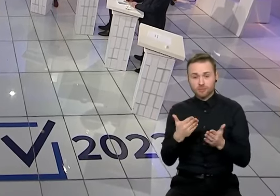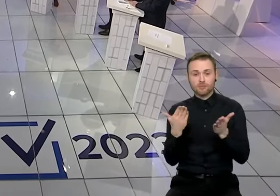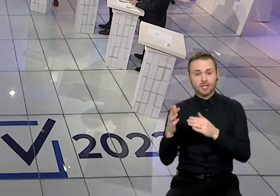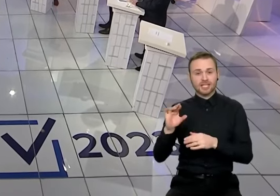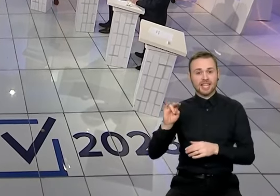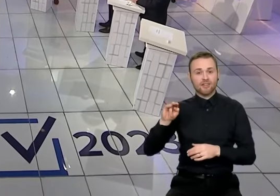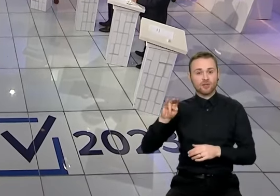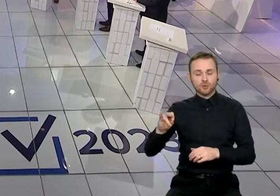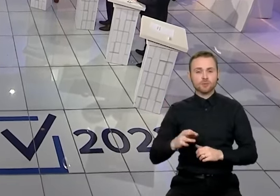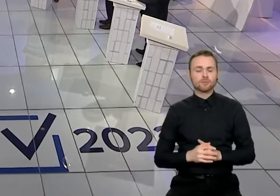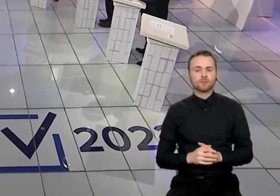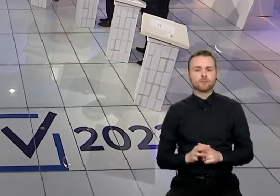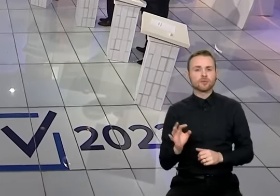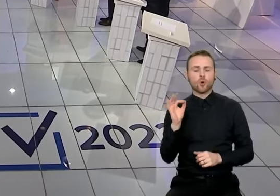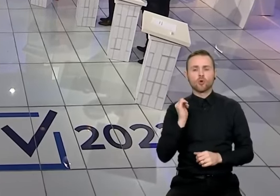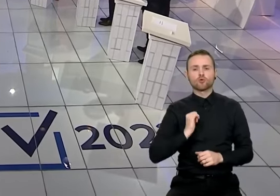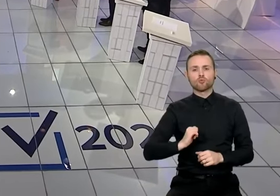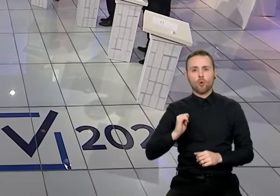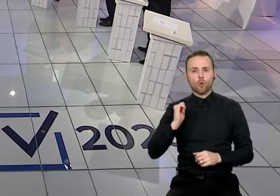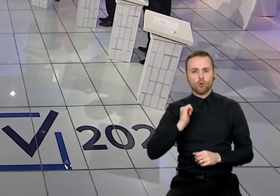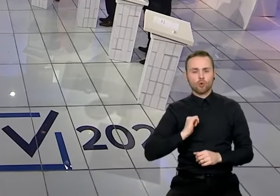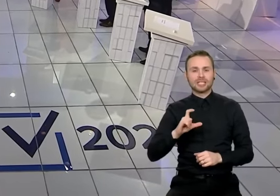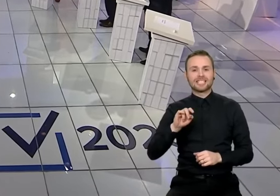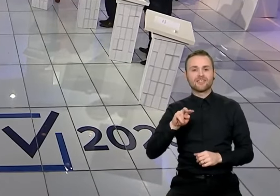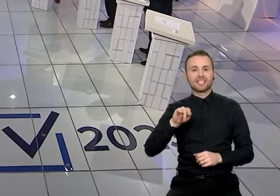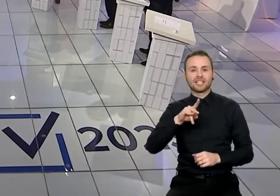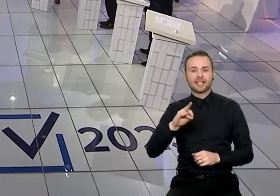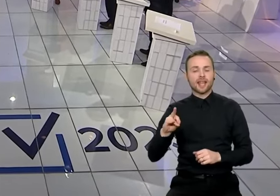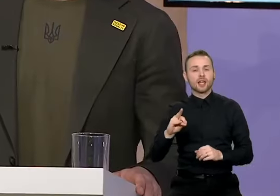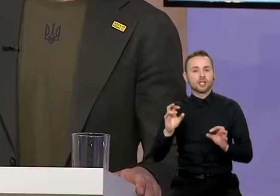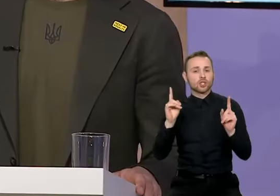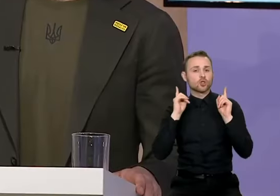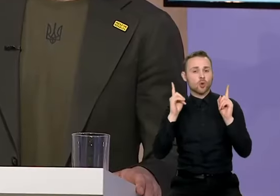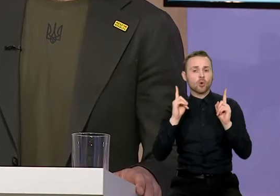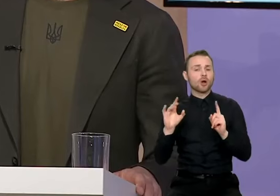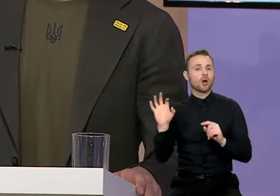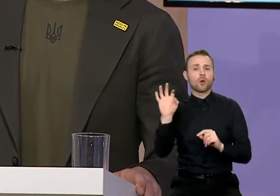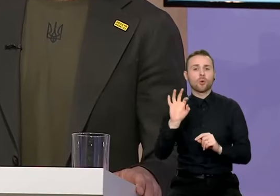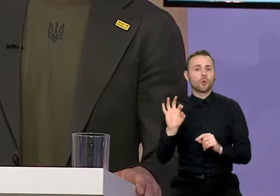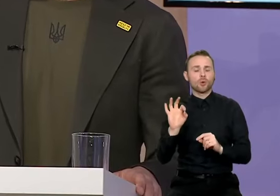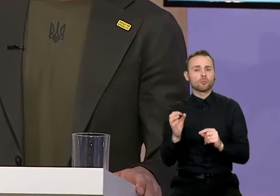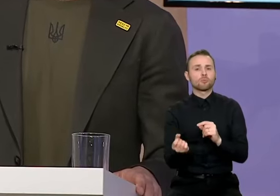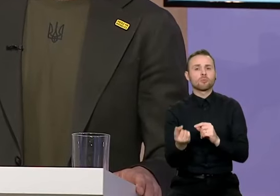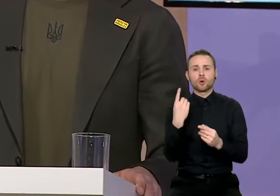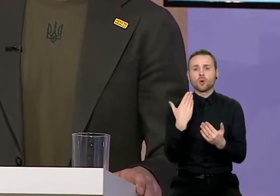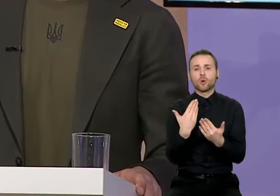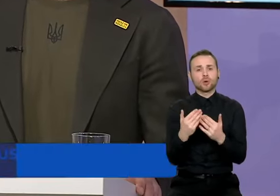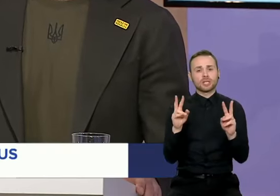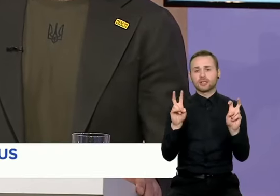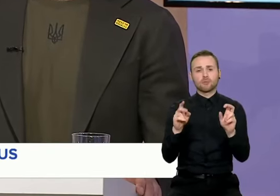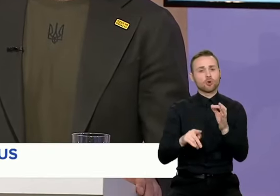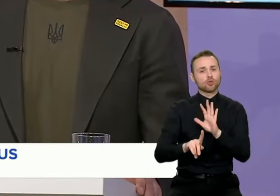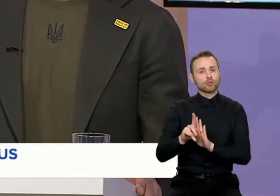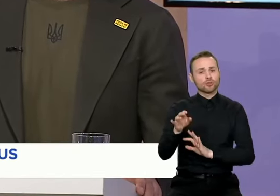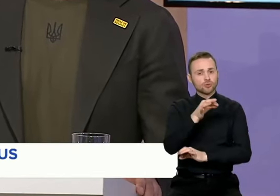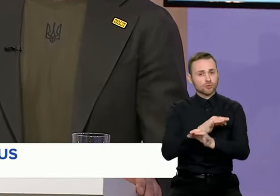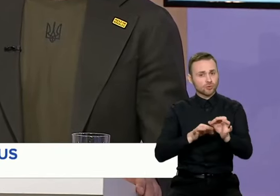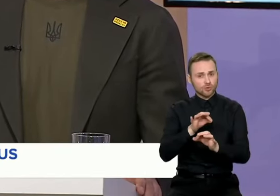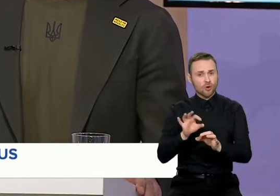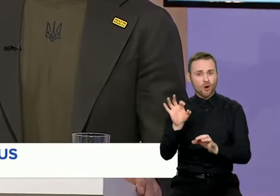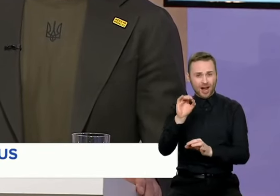Civilinė saugos klausimai aktualizavosi ne tik dėl astravo monstruo iškilusio Vilniaus pašonėje, bet ir dėl geopolitinės situacijos. Tai